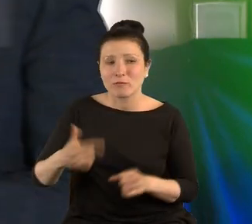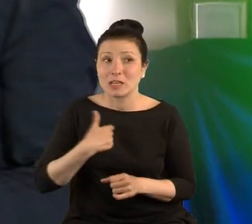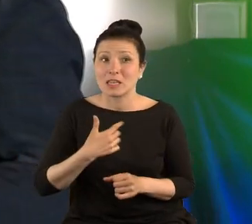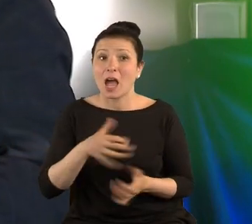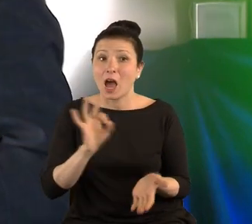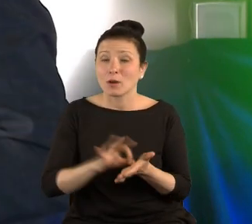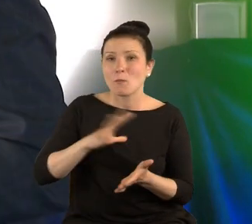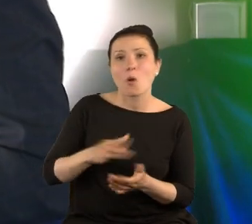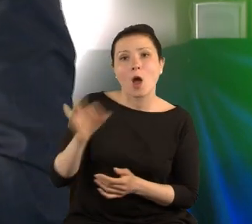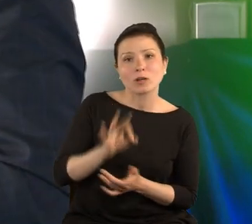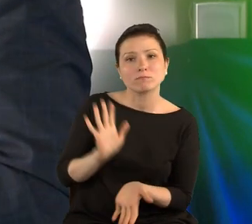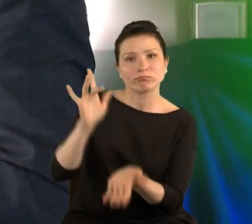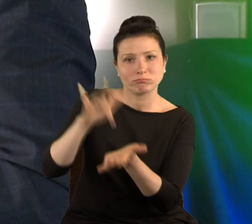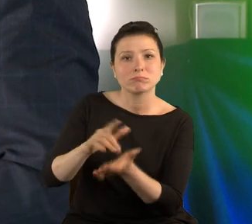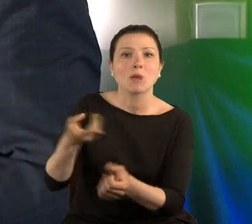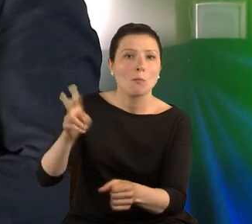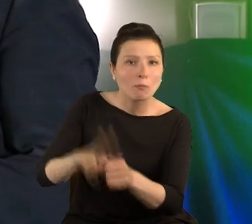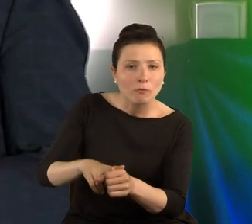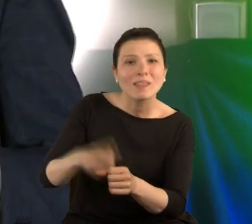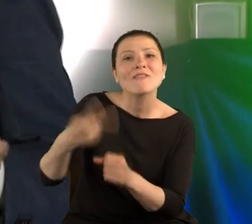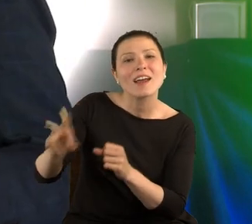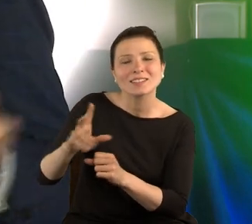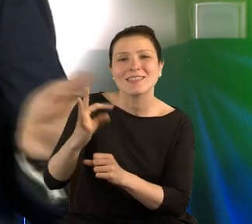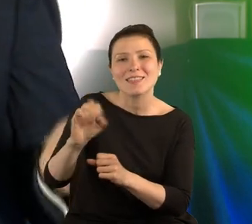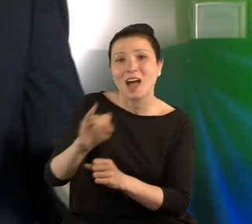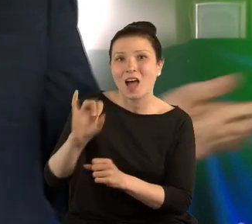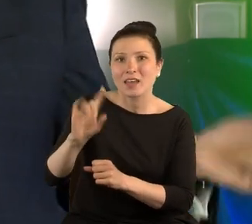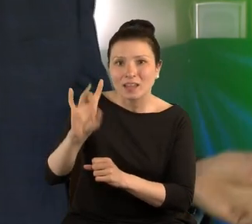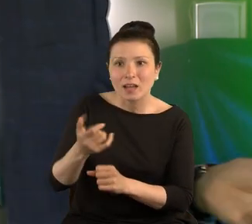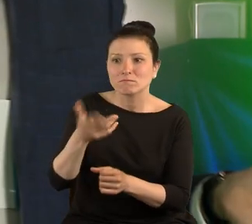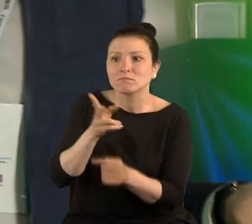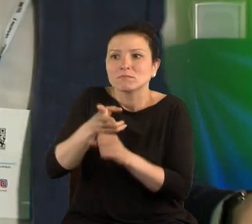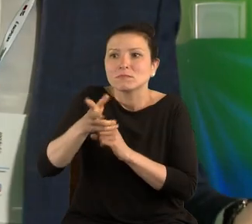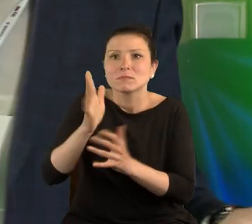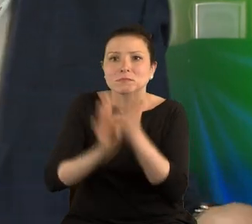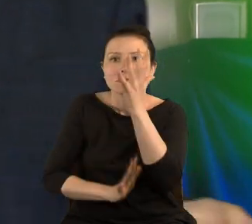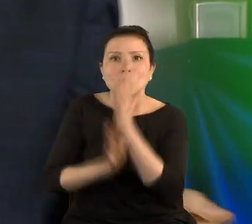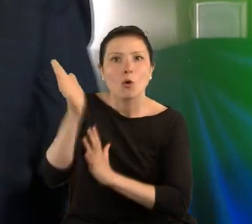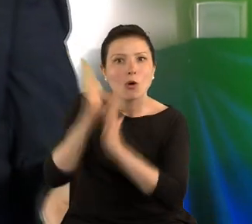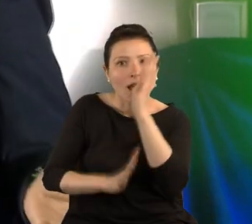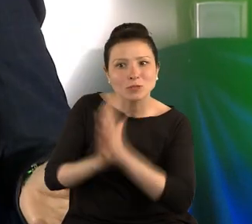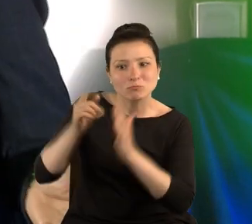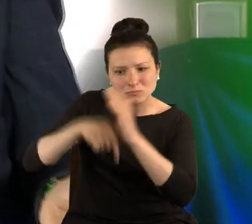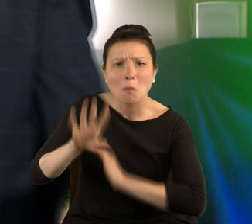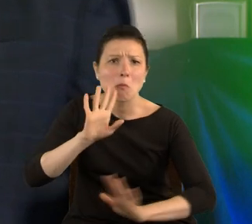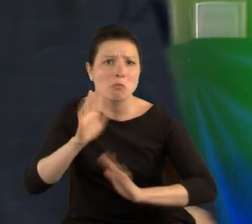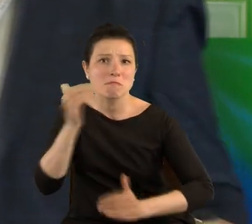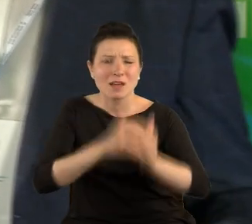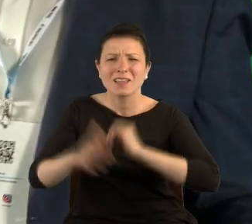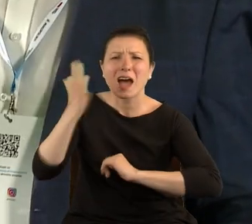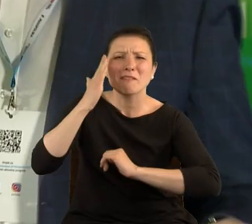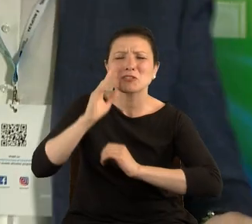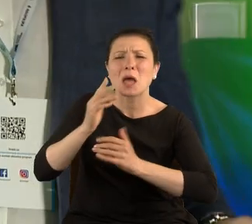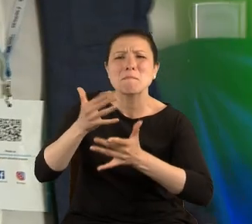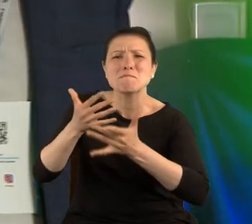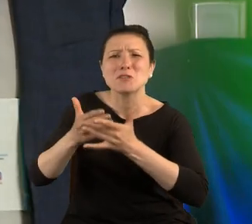w tajdze dwukrotnie i kiedy wchodzisz do lasu, który wygląda jak las w tatrach, tylko wiesz, że najbliższą miejscowością